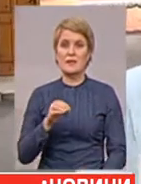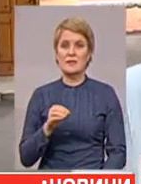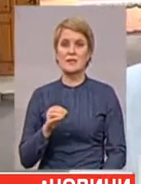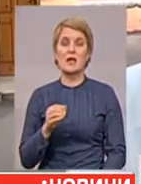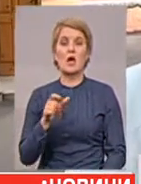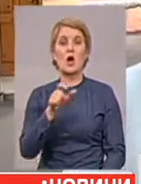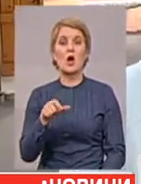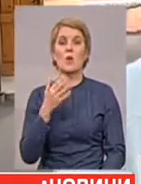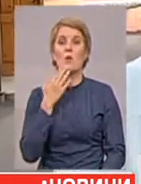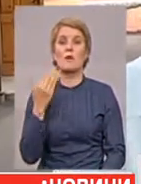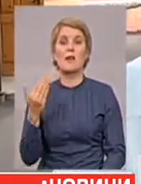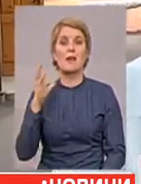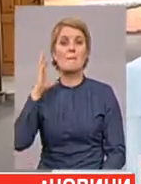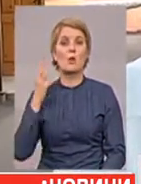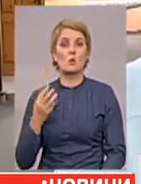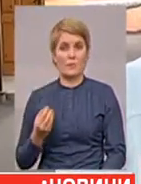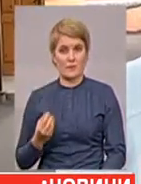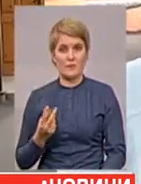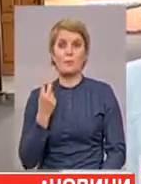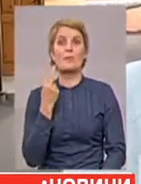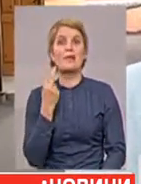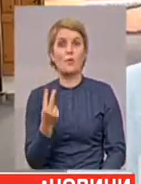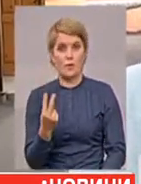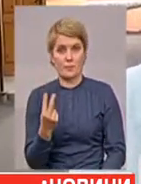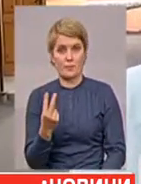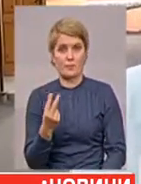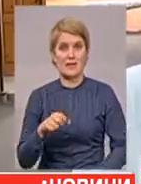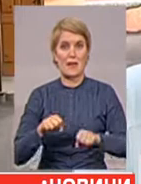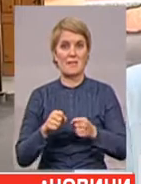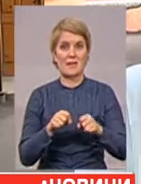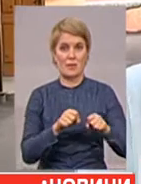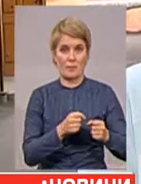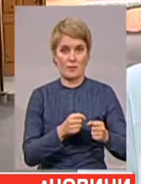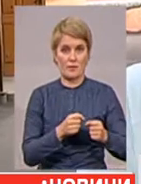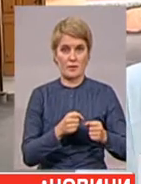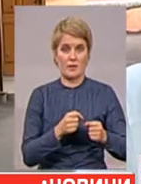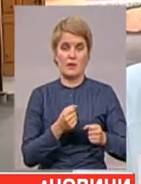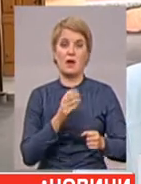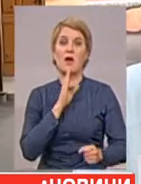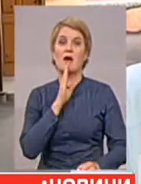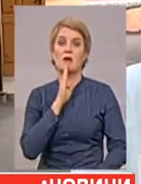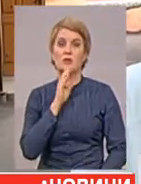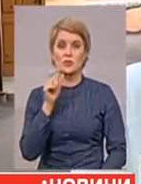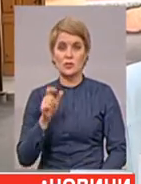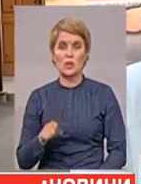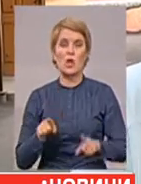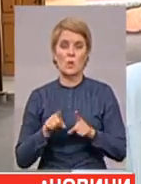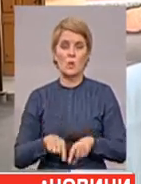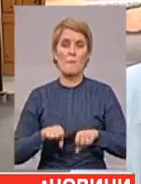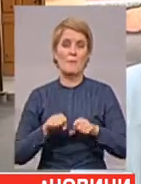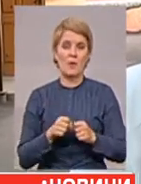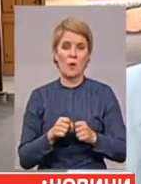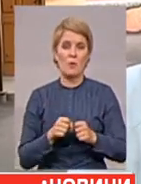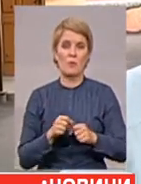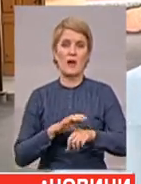Молдови, із них двоє із переломами. І одна жінка, теж перелом,